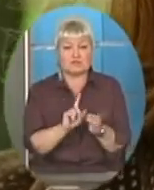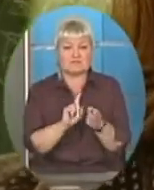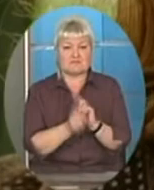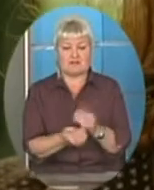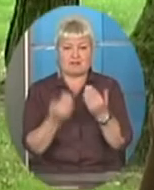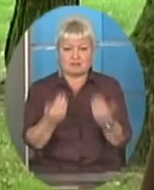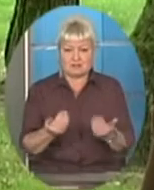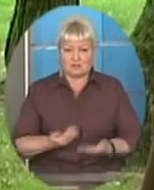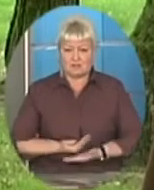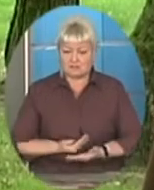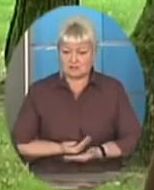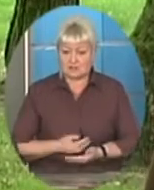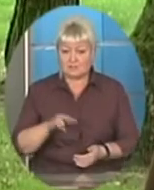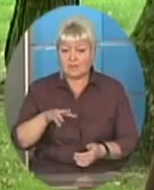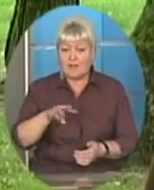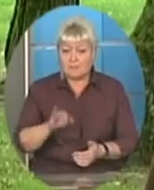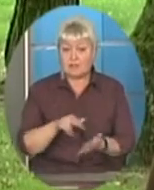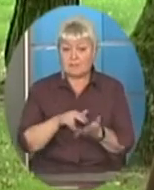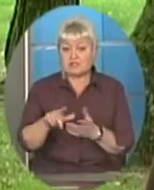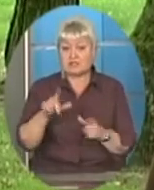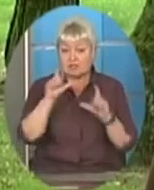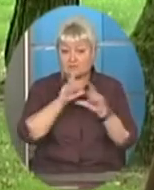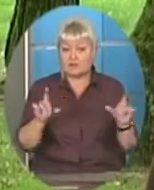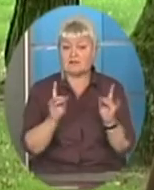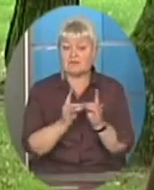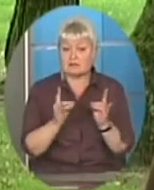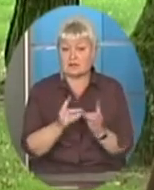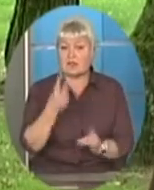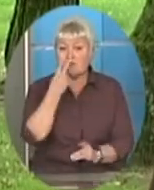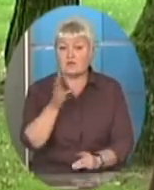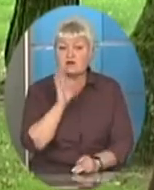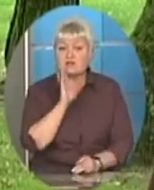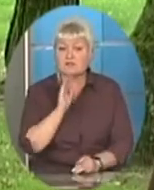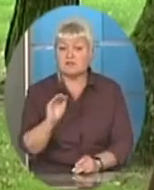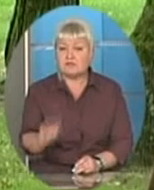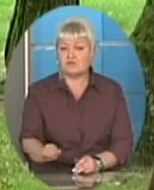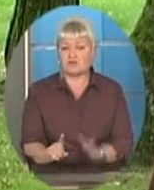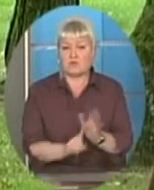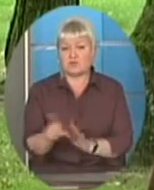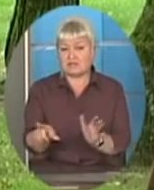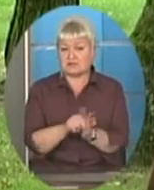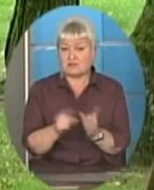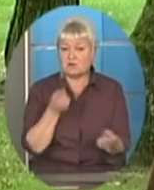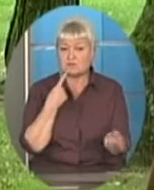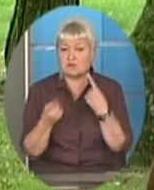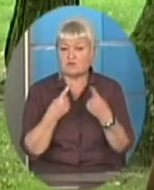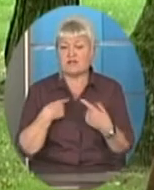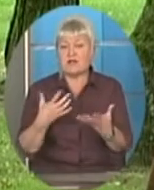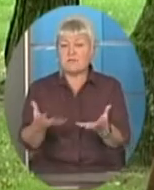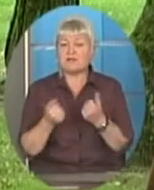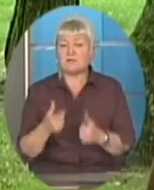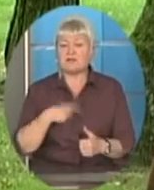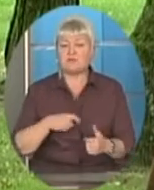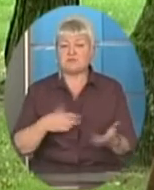життя. Ми пішли в інтернат, побачили дівчинку, ми почали з нею спілкуватися, ми її брали до себе на